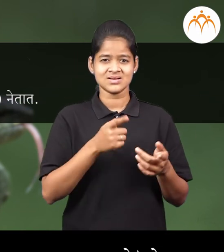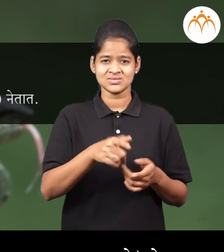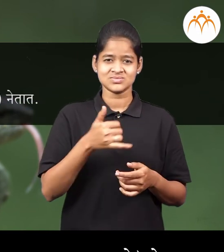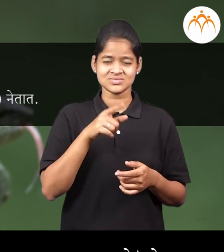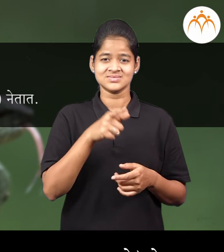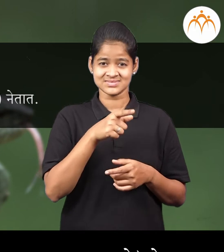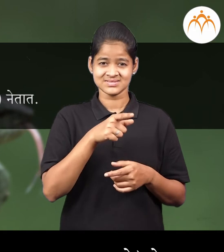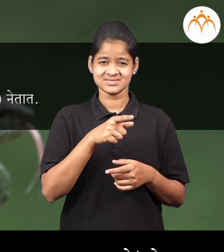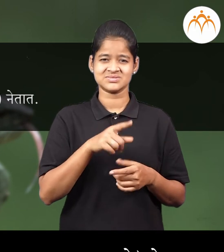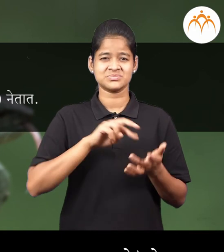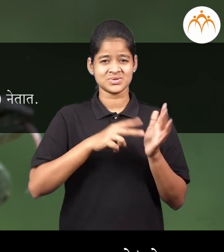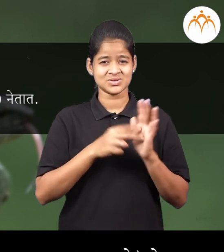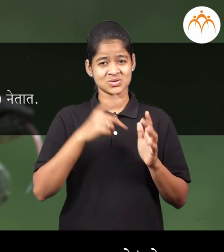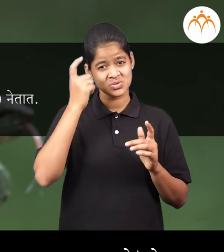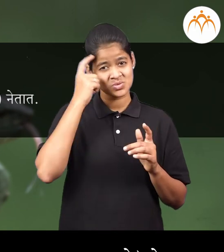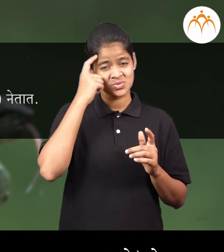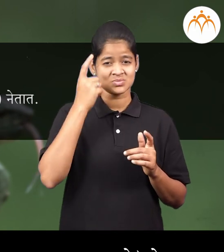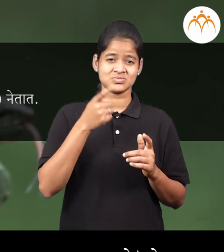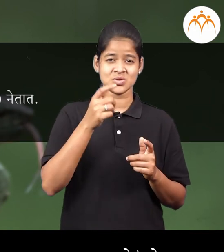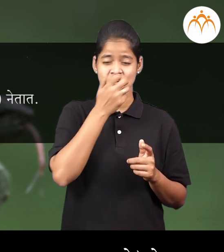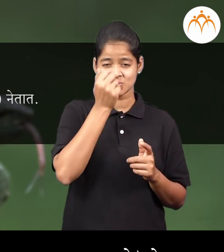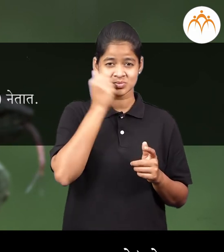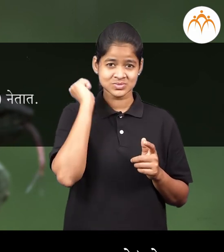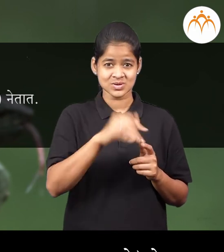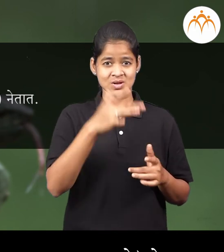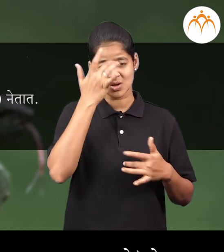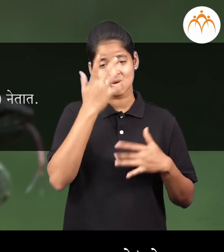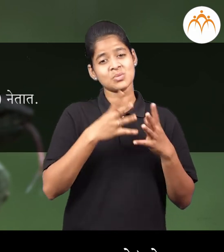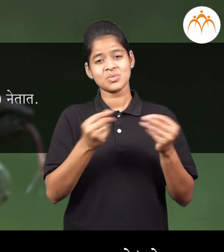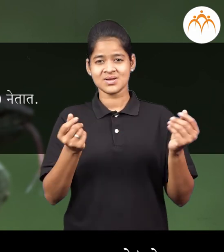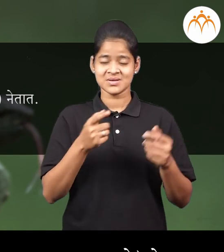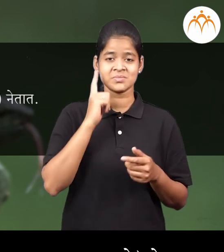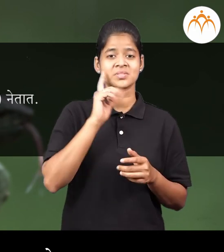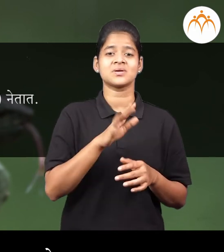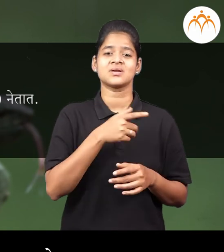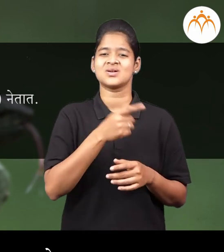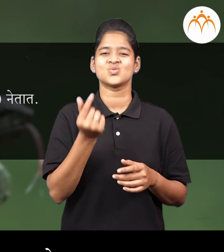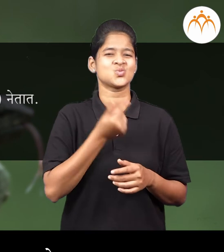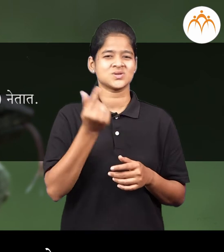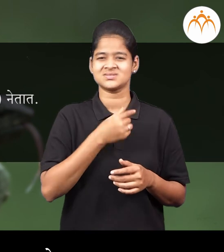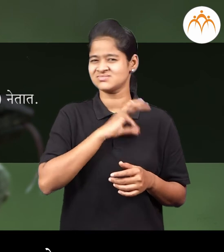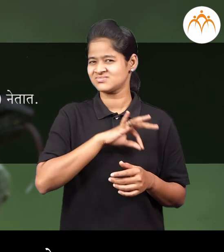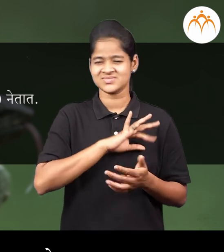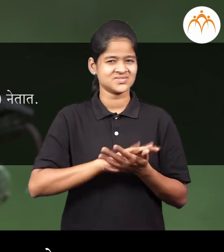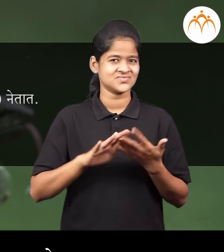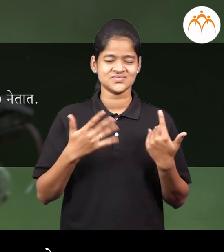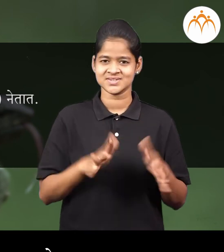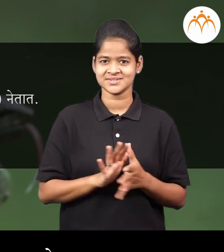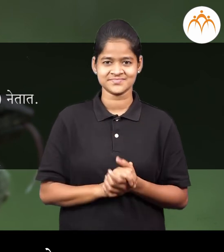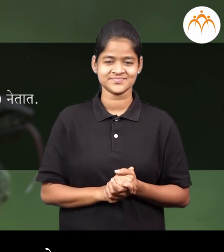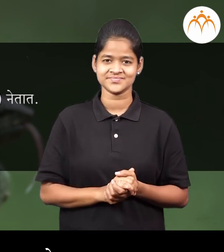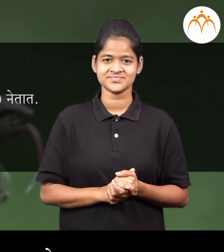मंत्र महणून रोग बरे होतात आसे सांगणार्या मांसा कडे नेतात मात्र त्याचा उपयोग नस्तो